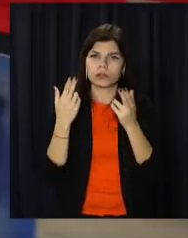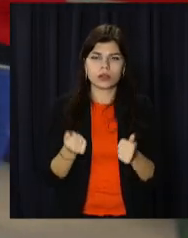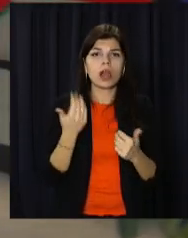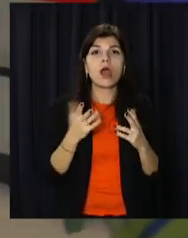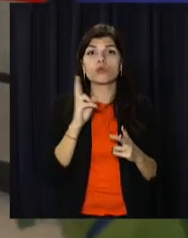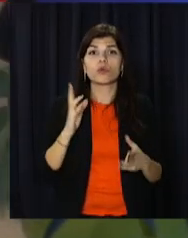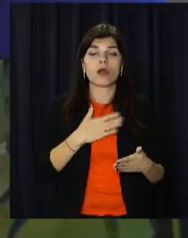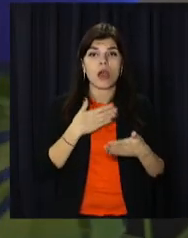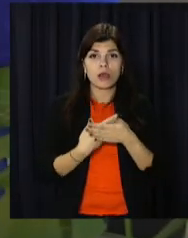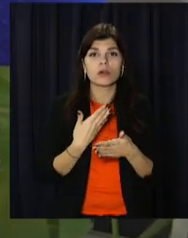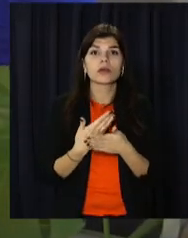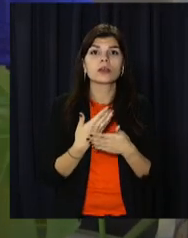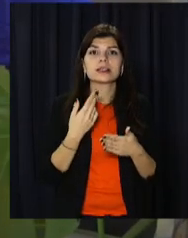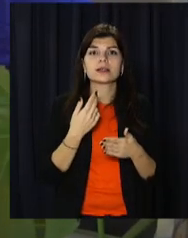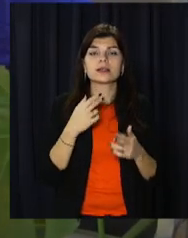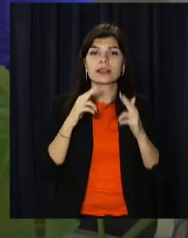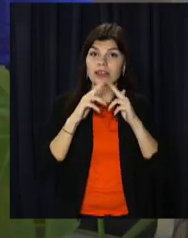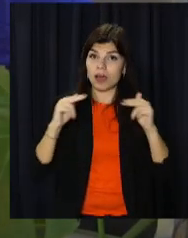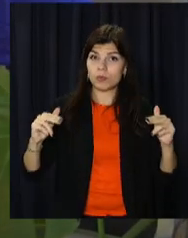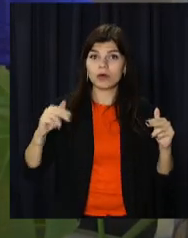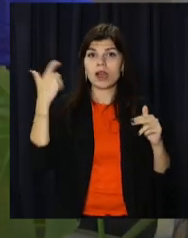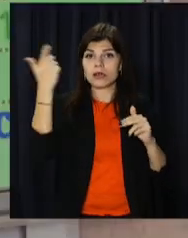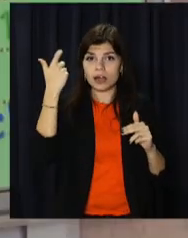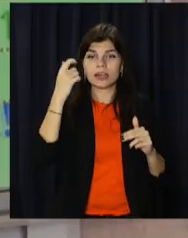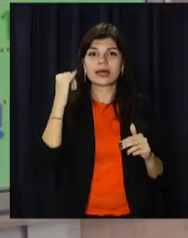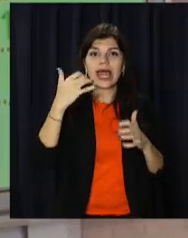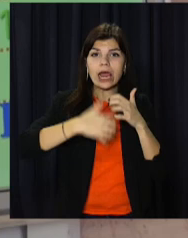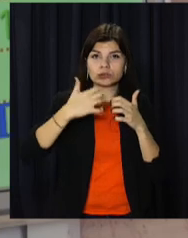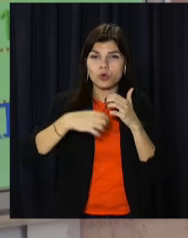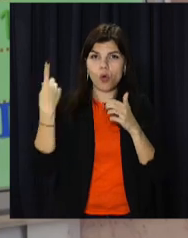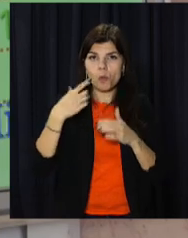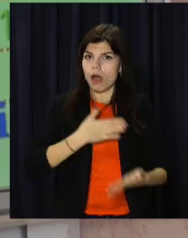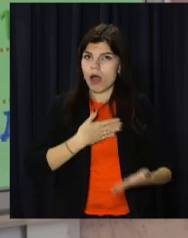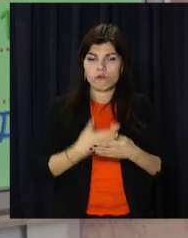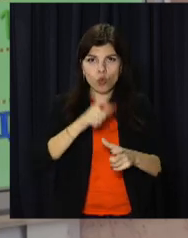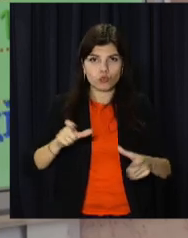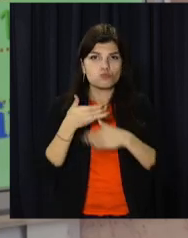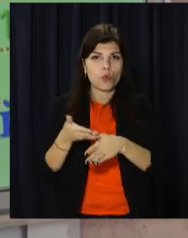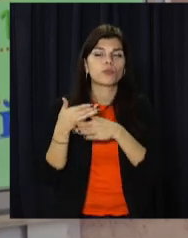найактивніше в роботу включилися центри Дніпропетровської, Харківської та Херсонської областей.